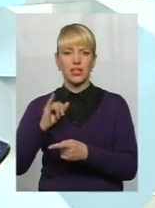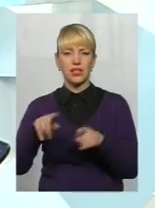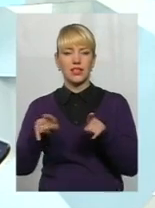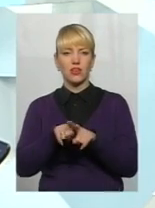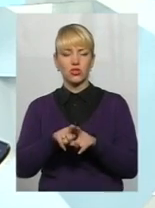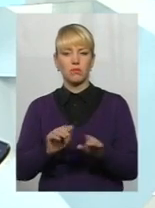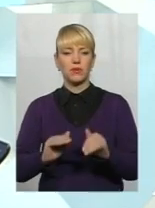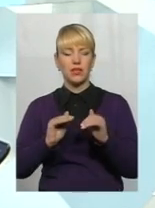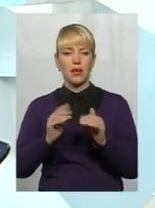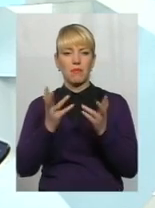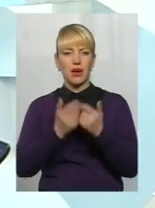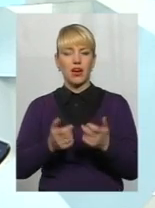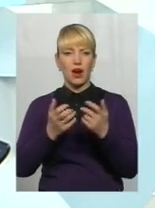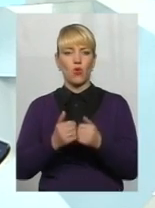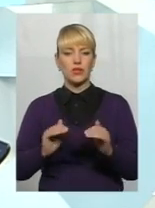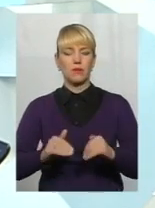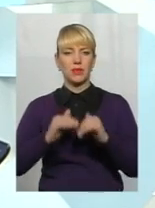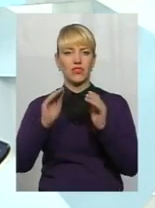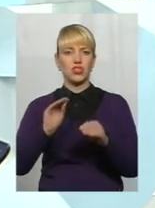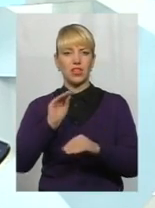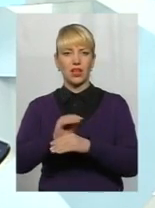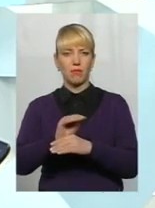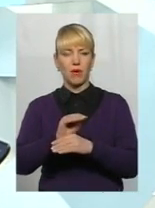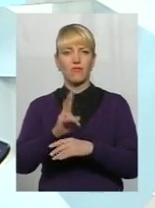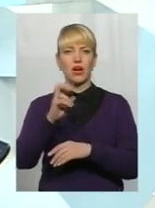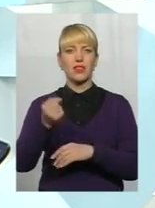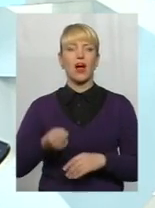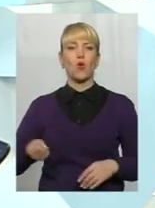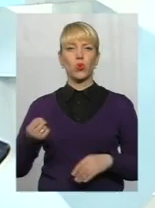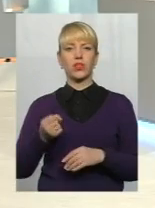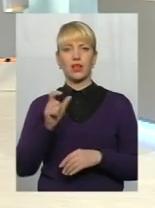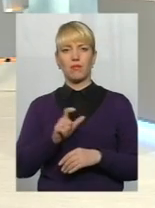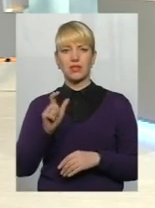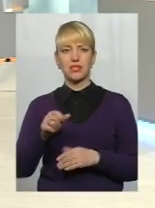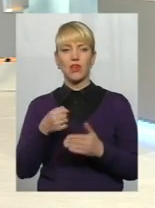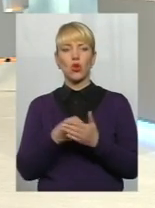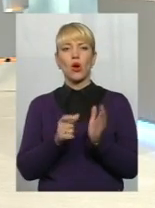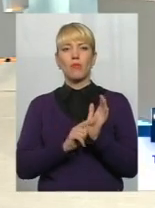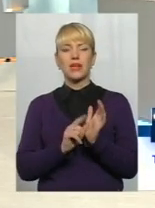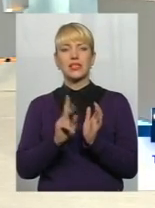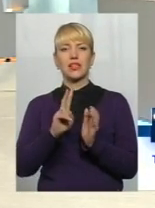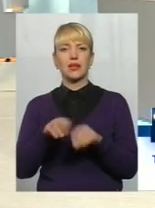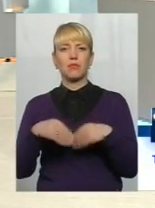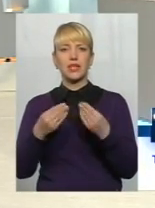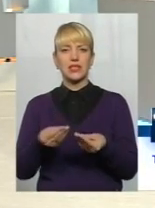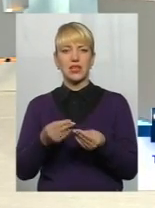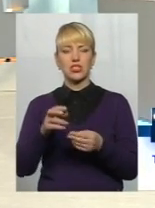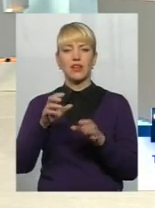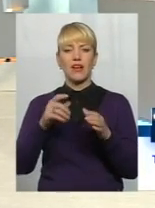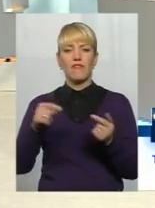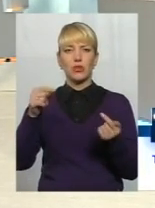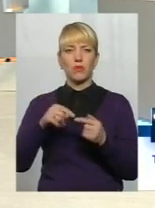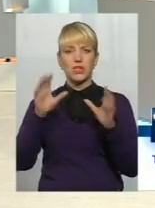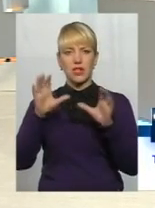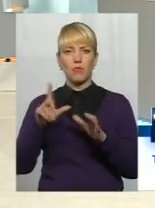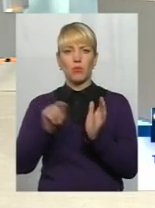перераховується підвищення надбавка на утриманців до пенсії, які призначені відповідно до закону про пенсійне